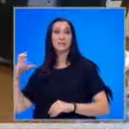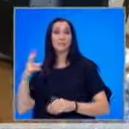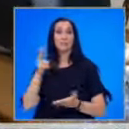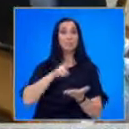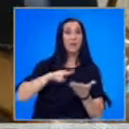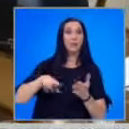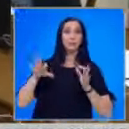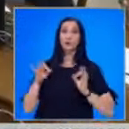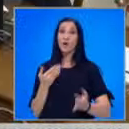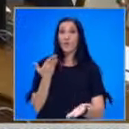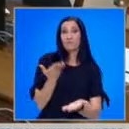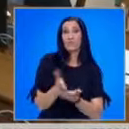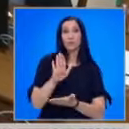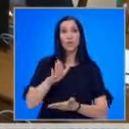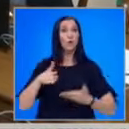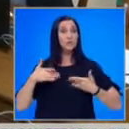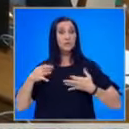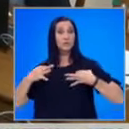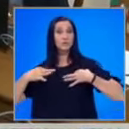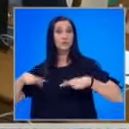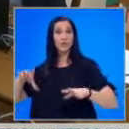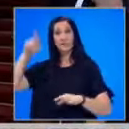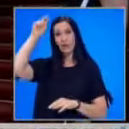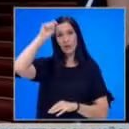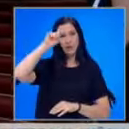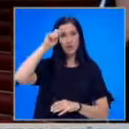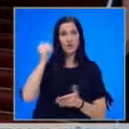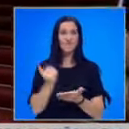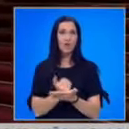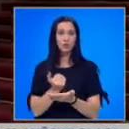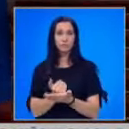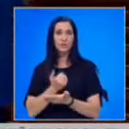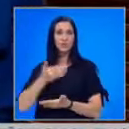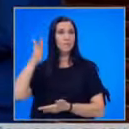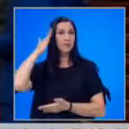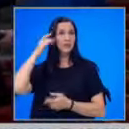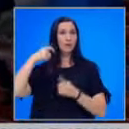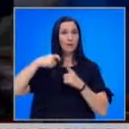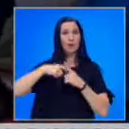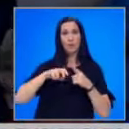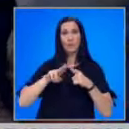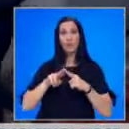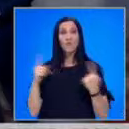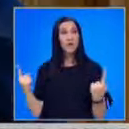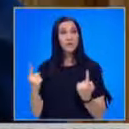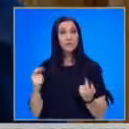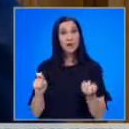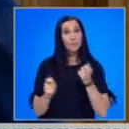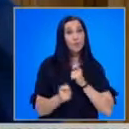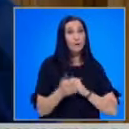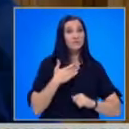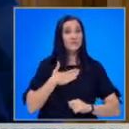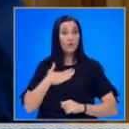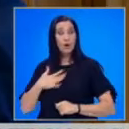същество внесеното от него искане за освобождаване на Гешев. Економическият министр Кирил Петков пък инициира промени в свой